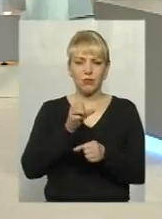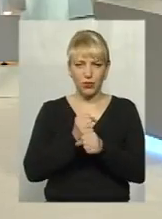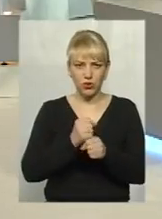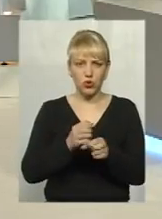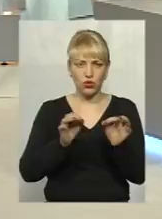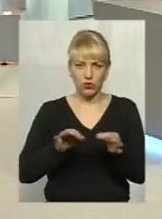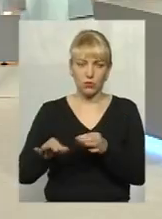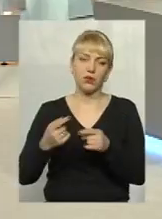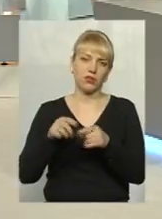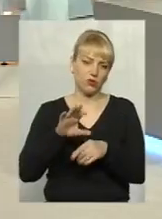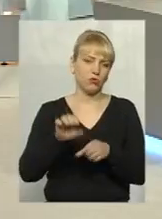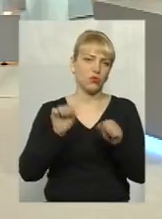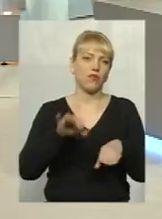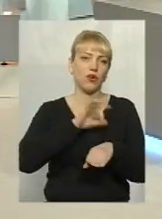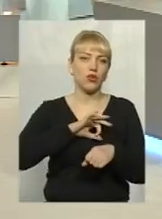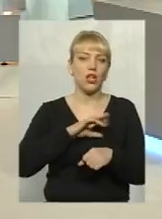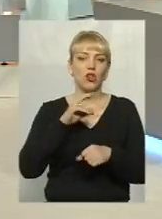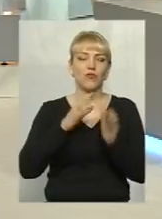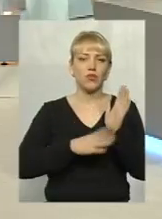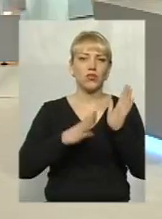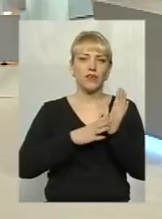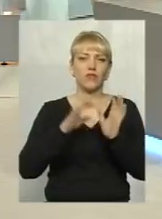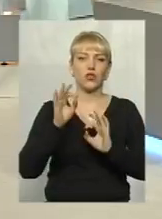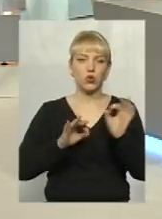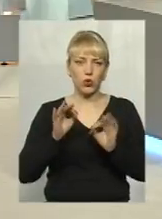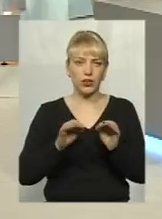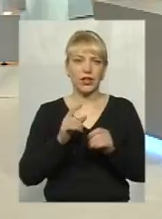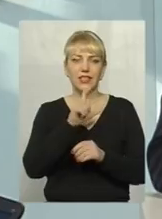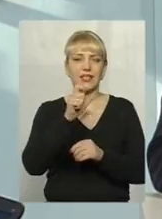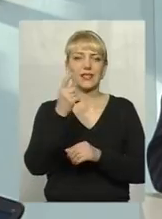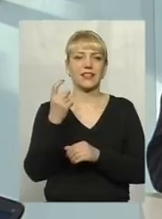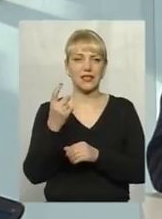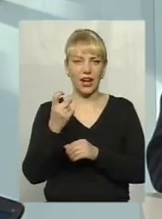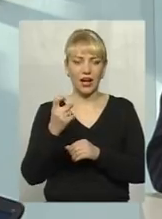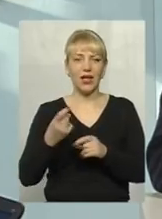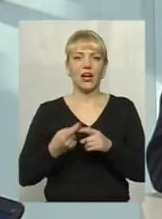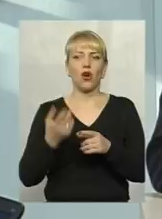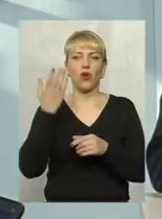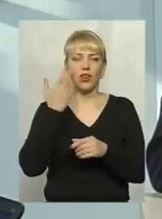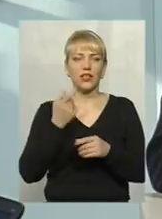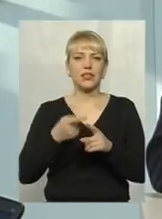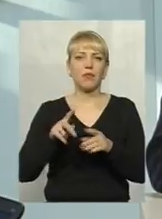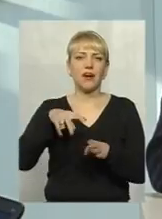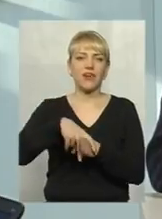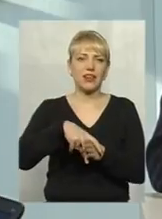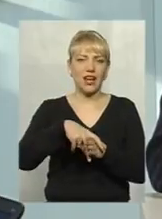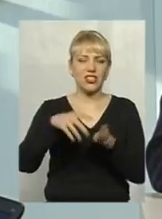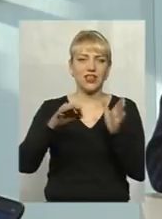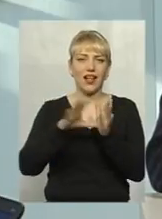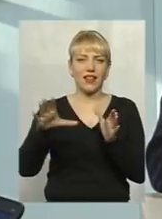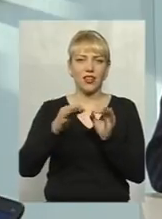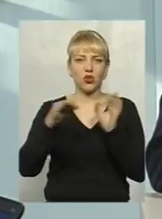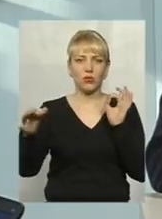99% із 100, які трапляються в пожежі саме через перевантаження електромережі, а це